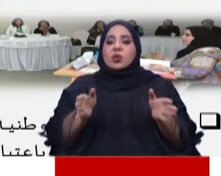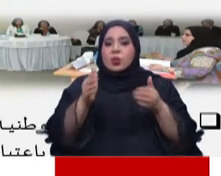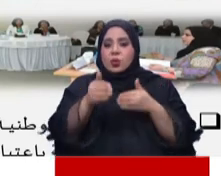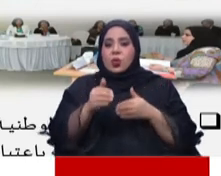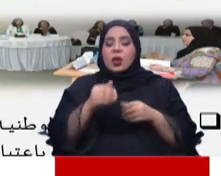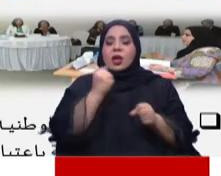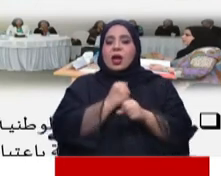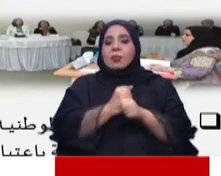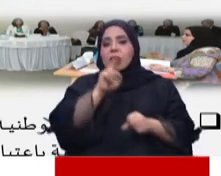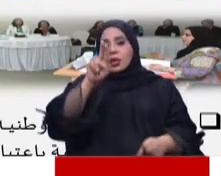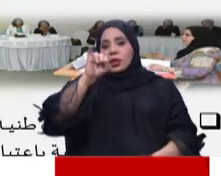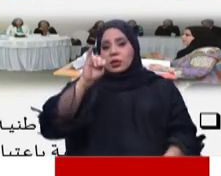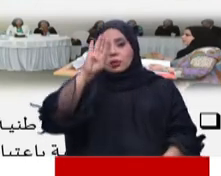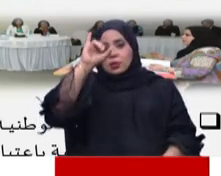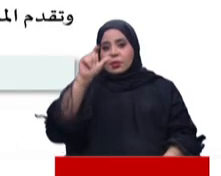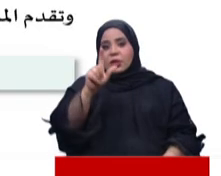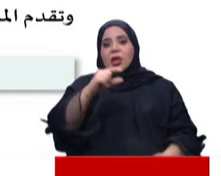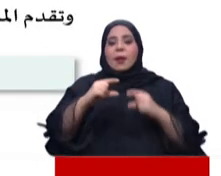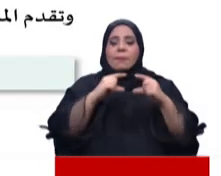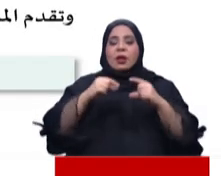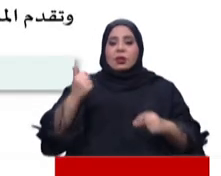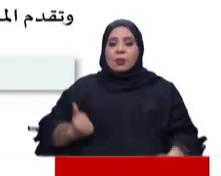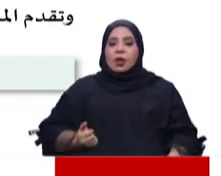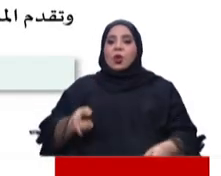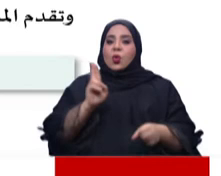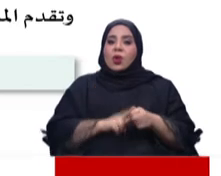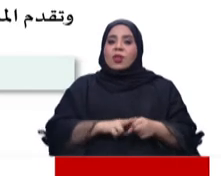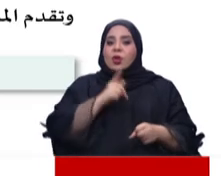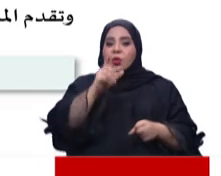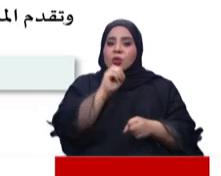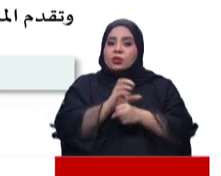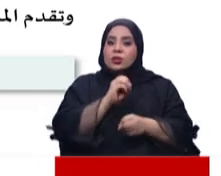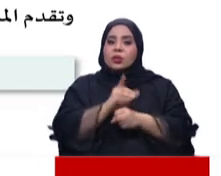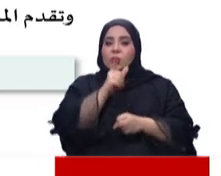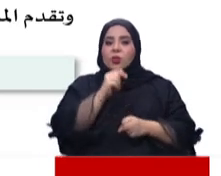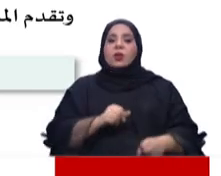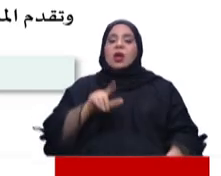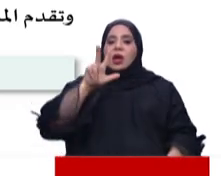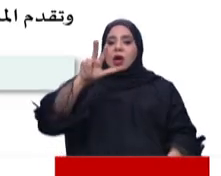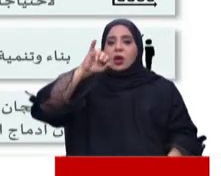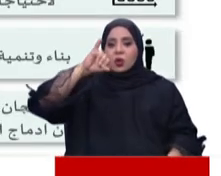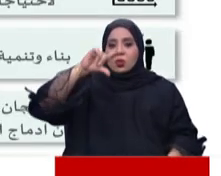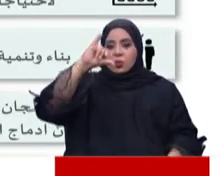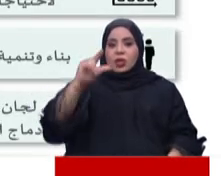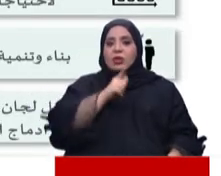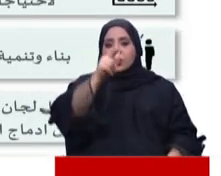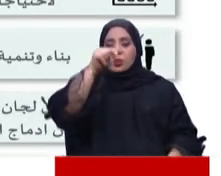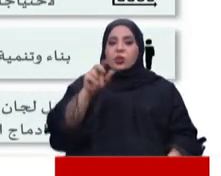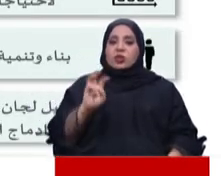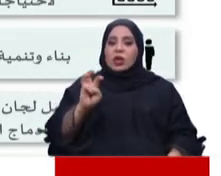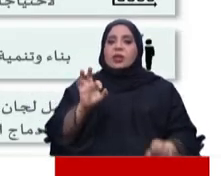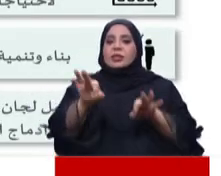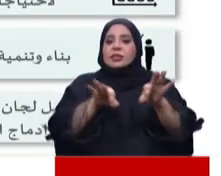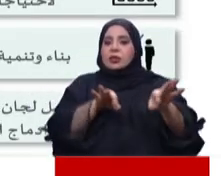وبنك البحرين للتنمية وغيره وخلال المحاضرة أشاد المؤيد بشراكة الاستراتيجية القائمة